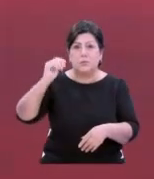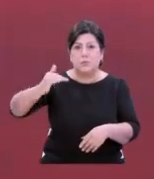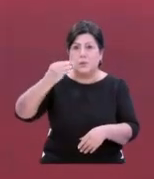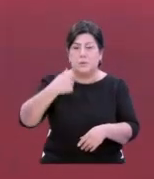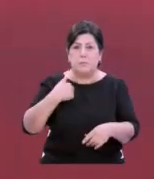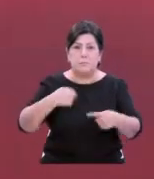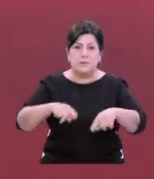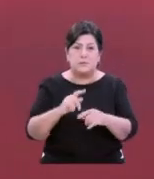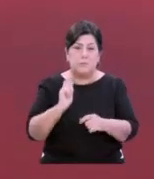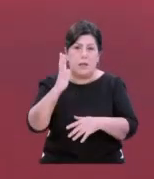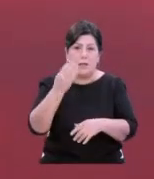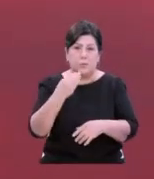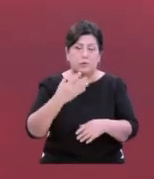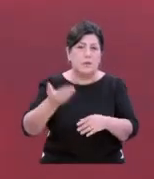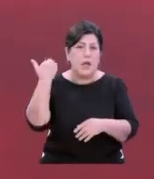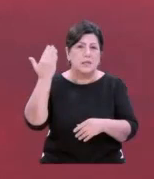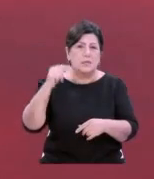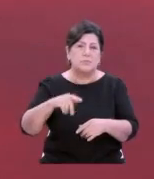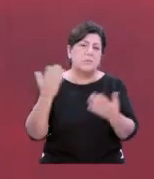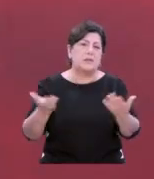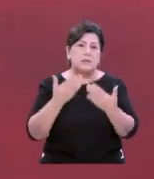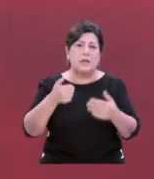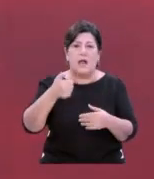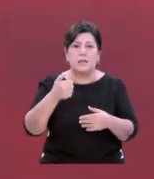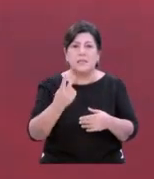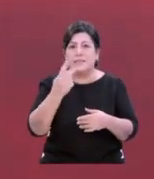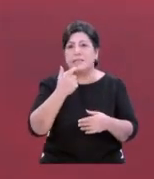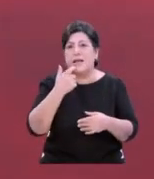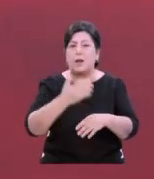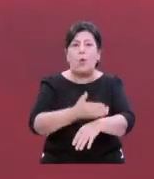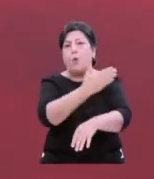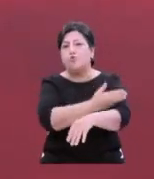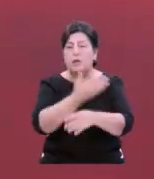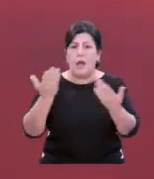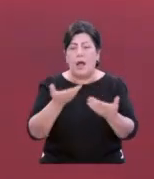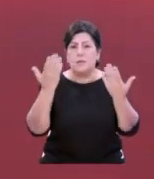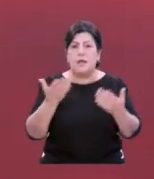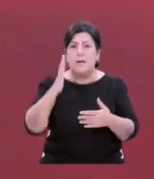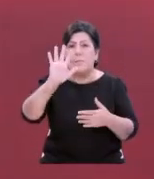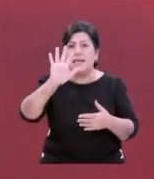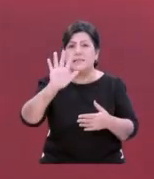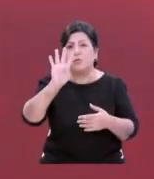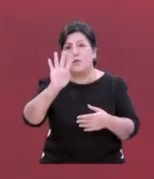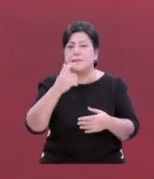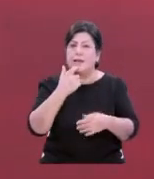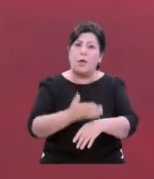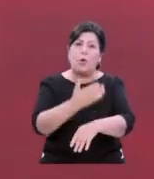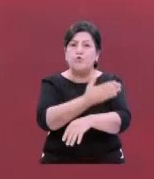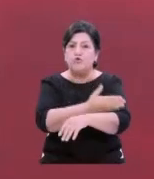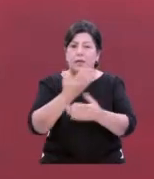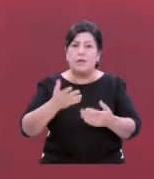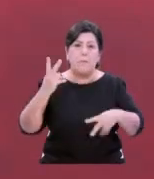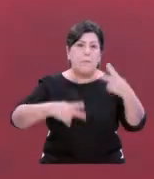eskiden bundan mesela 6-7 sene öncesine kadar hatta 5-4 sene öncesine kadar